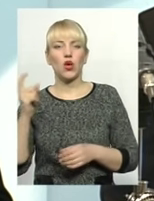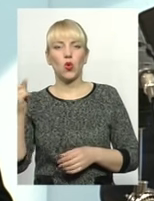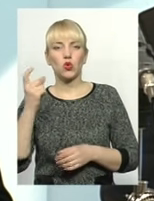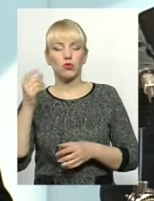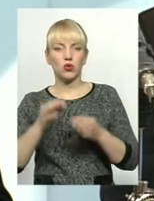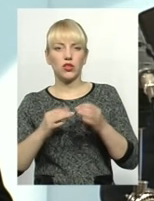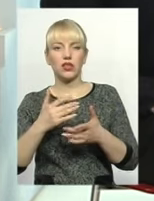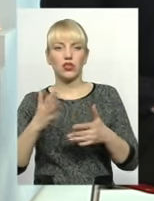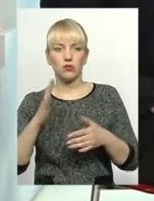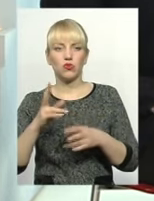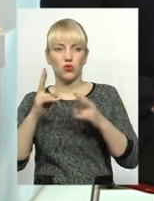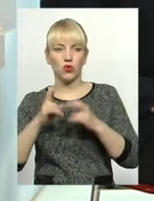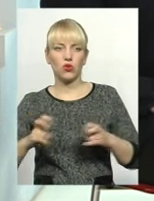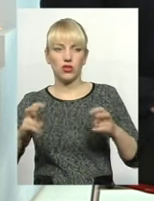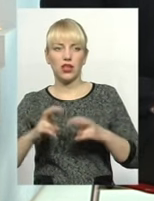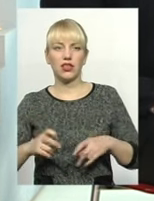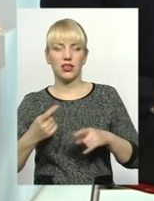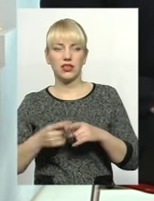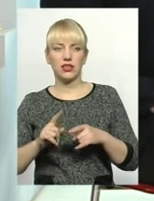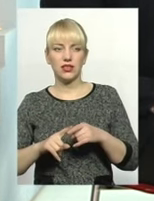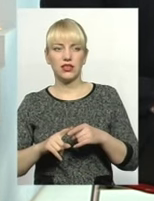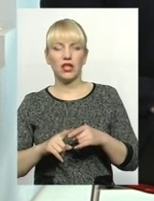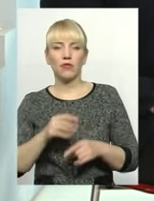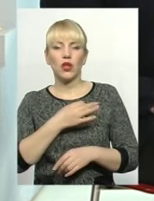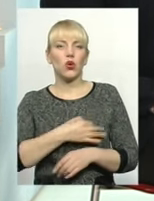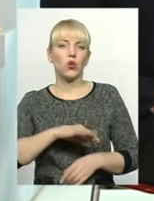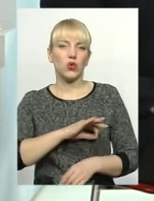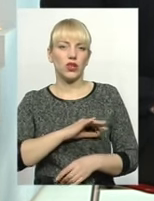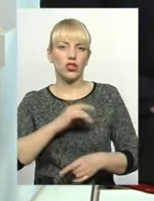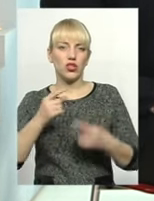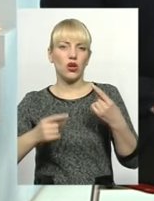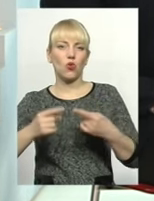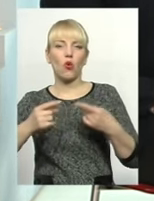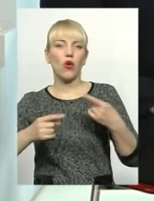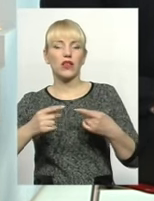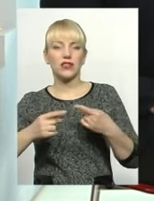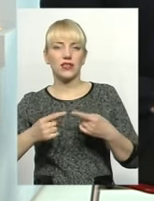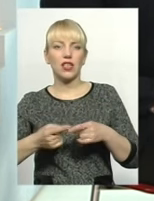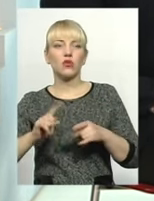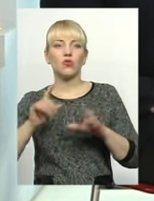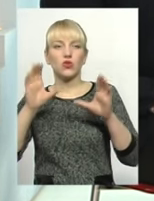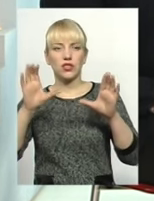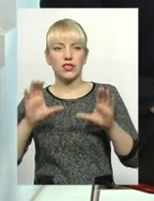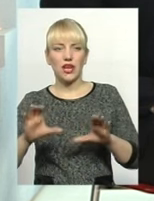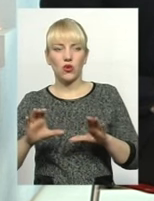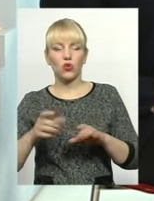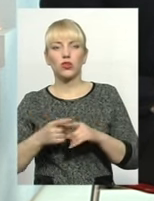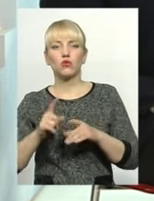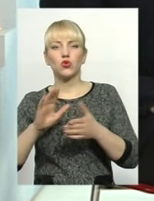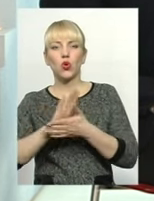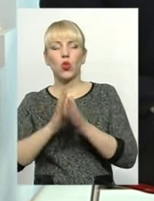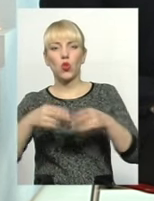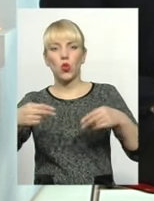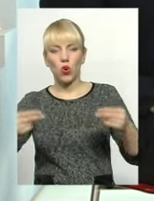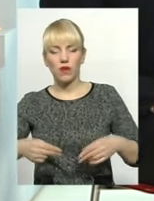суд, і інші суди будуть розглядати ці, будемо казати, юридичні колізії, тому що все-таки договір підписаний,